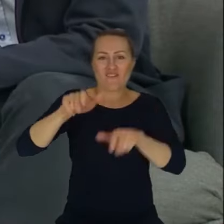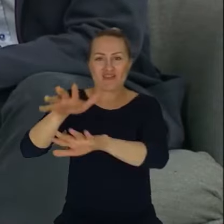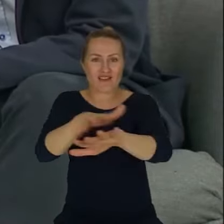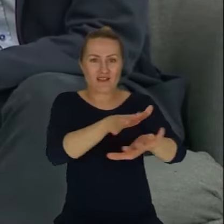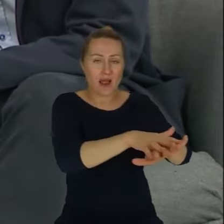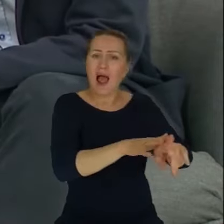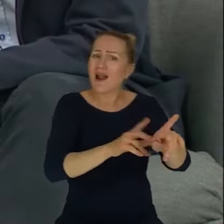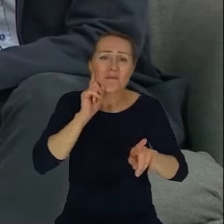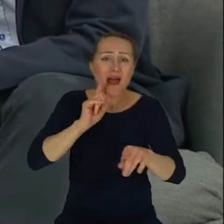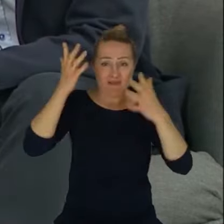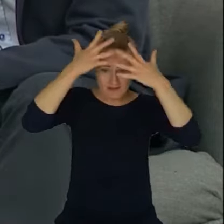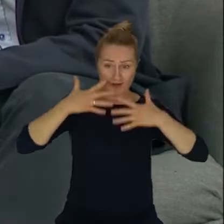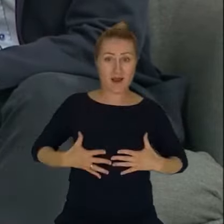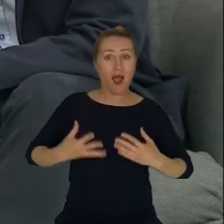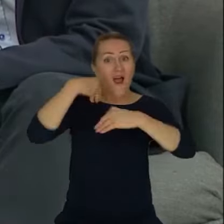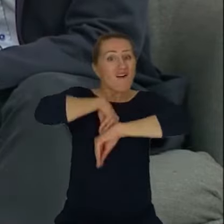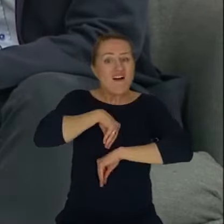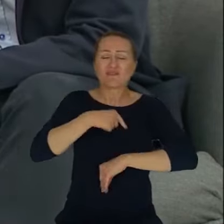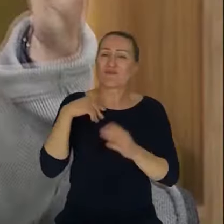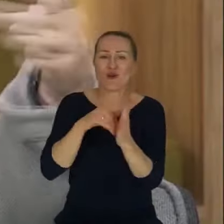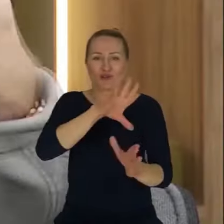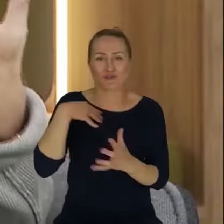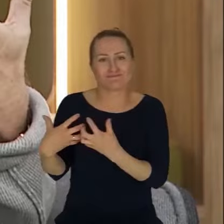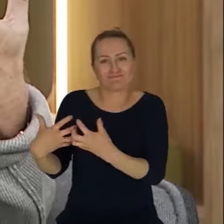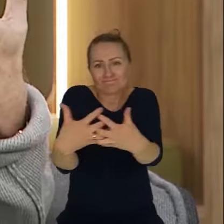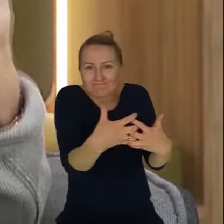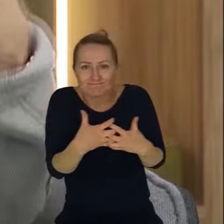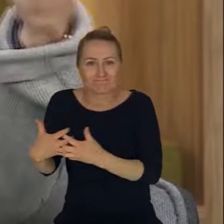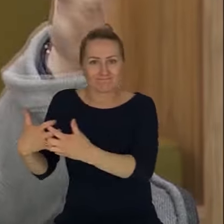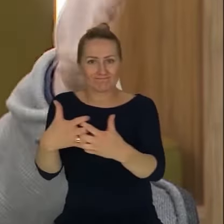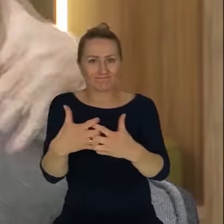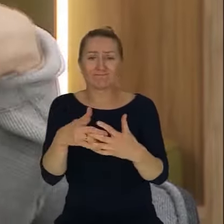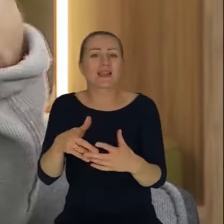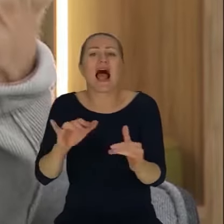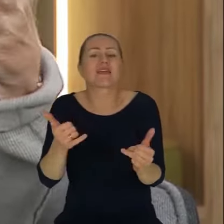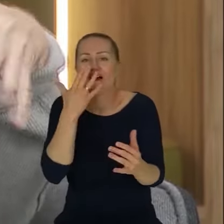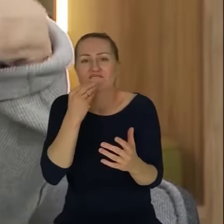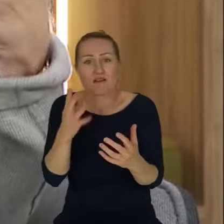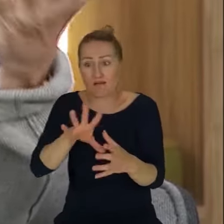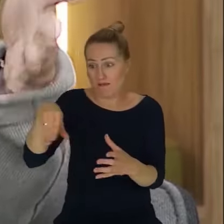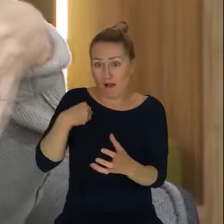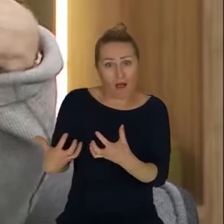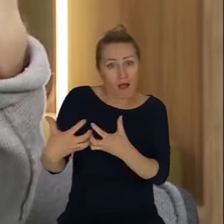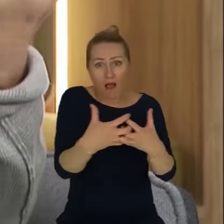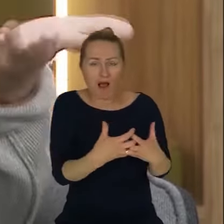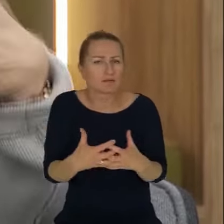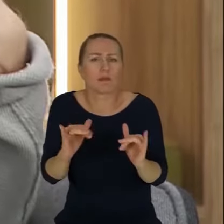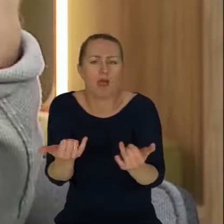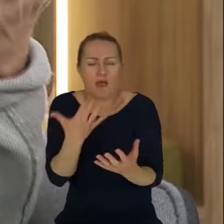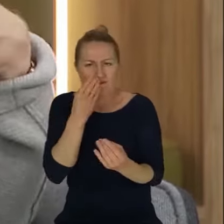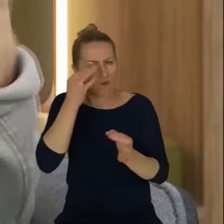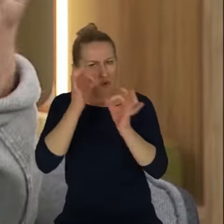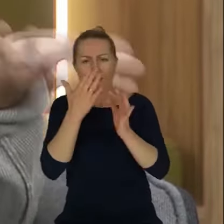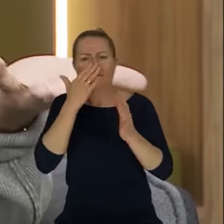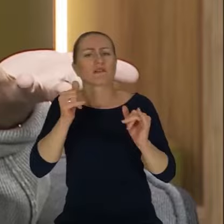potrzebujemy być razem. Tylko to jest pytanie, jakie to będzie być, razem. Co to znaczy, że jesteśmy razem? W jaki sposób? Na jakich